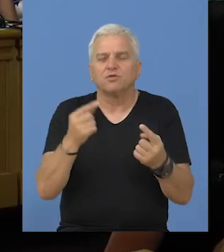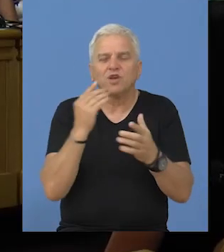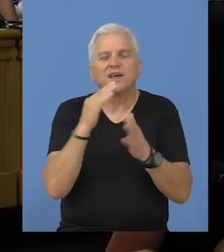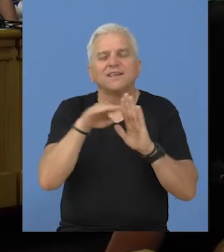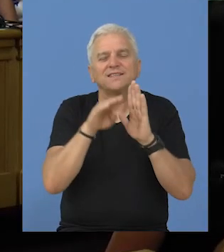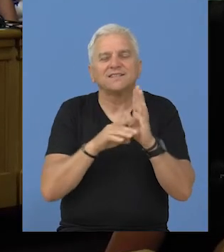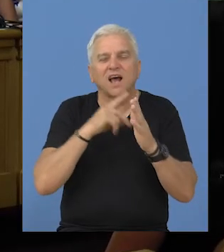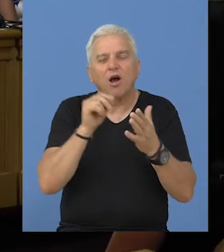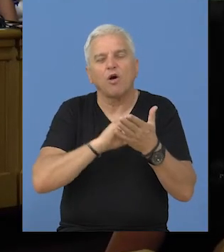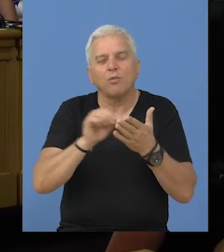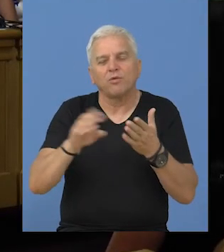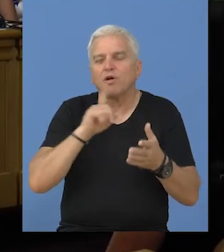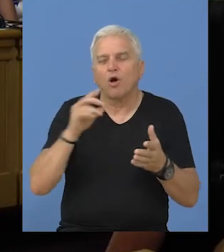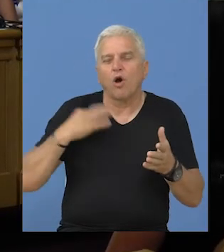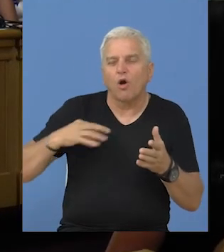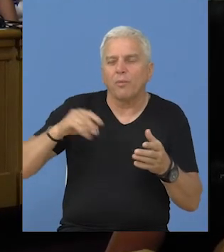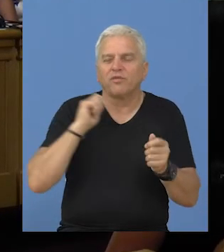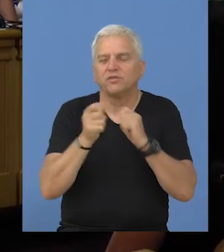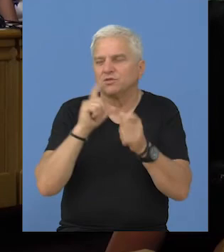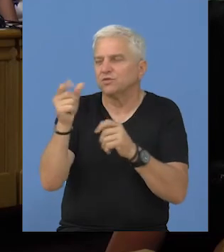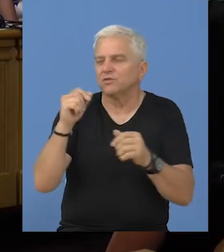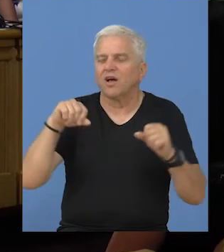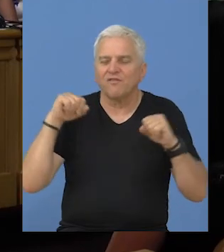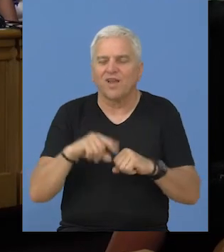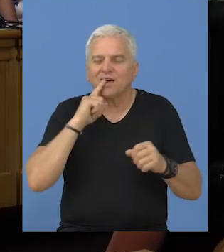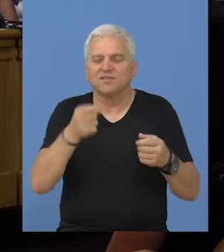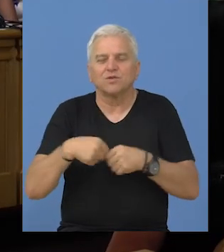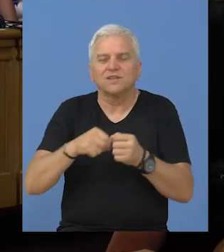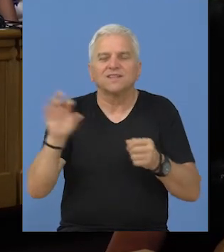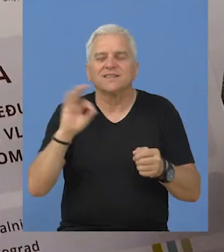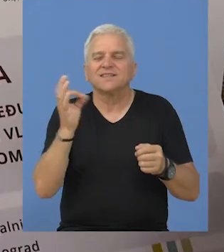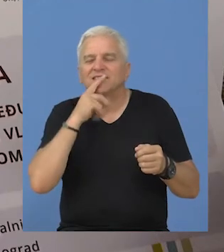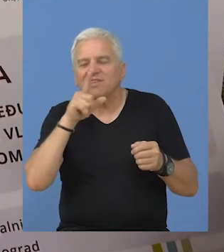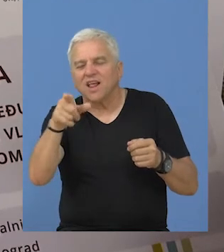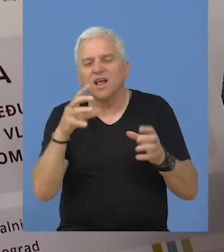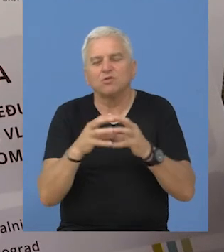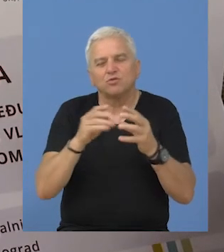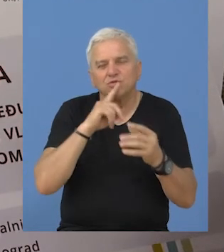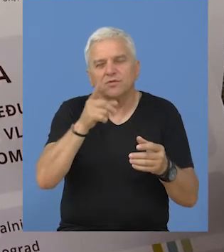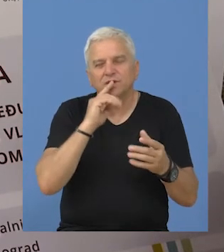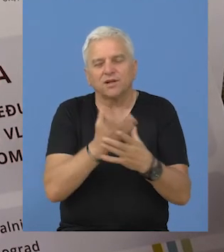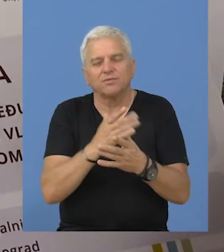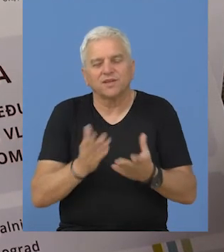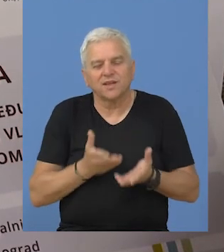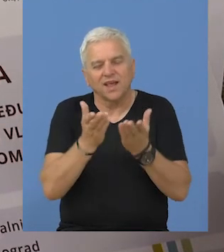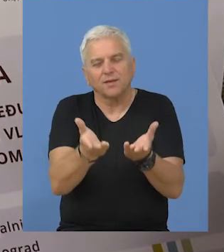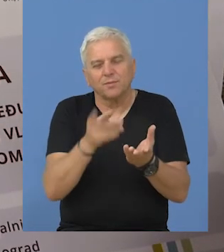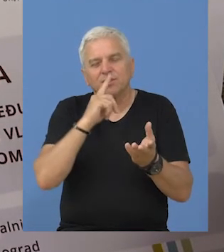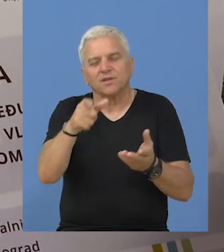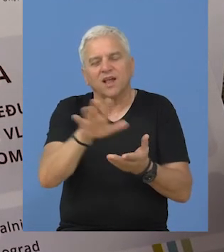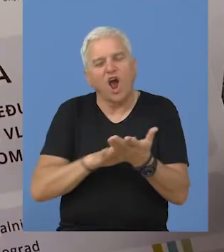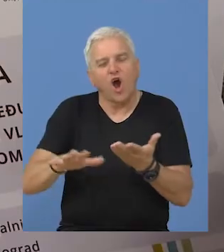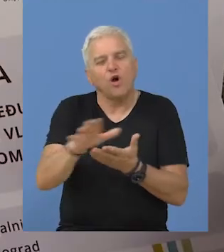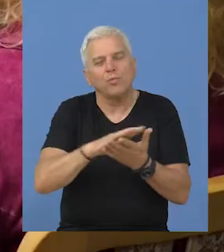Inače, ne postoji zakonska regulativa koja obavezuje dialog između vlasti i organizacija civilnog društva, te je predlog